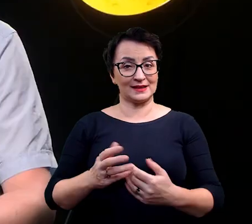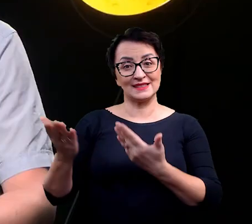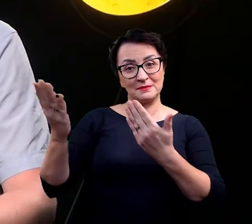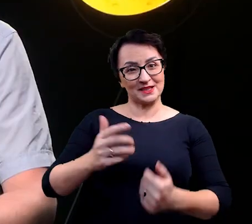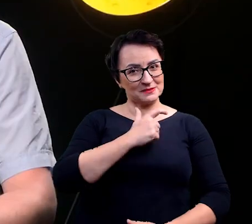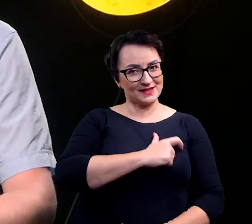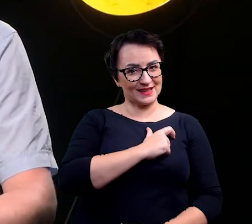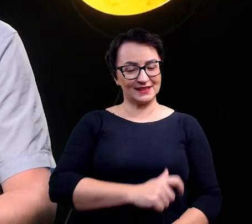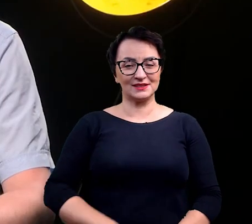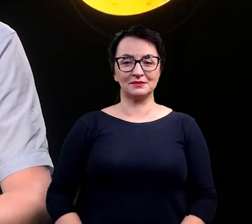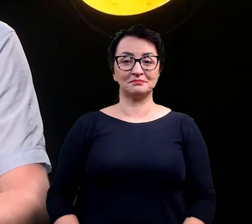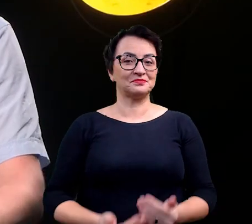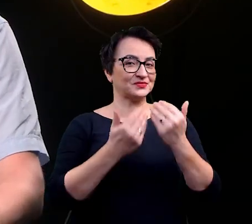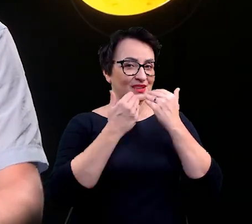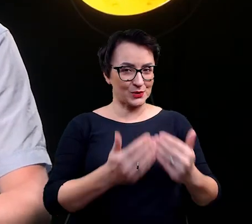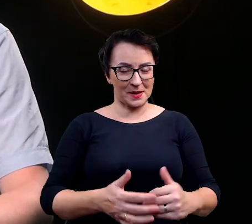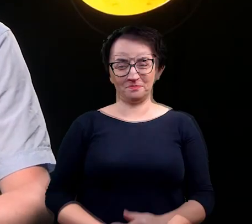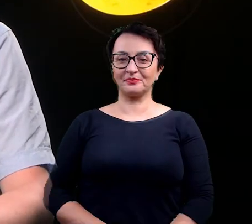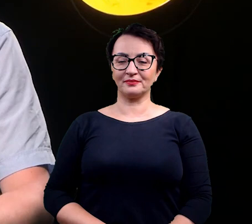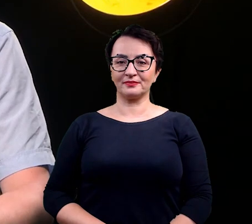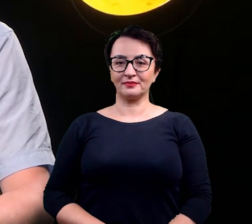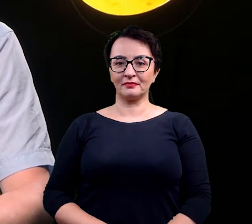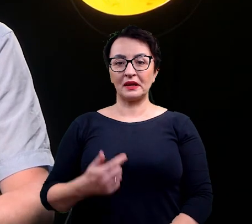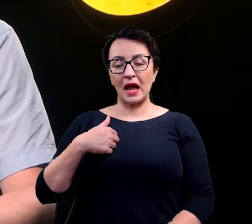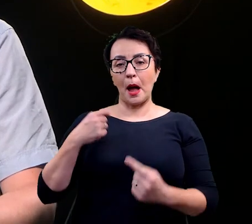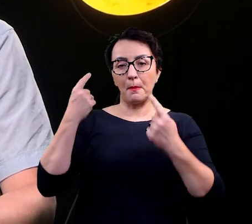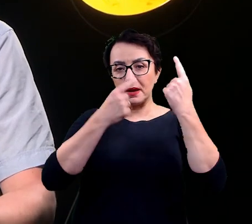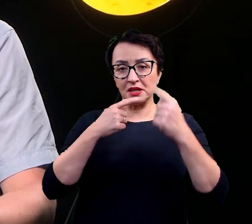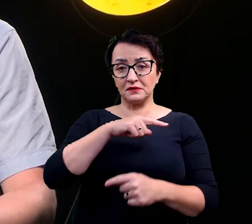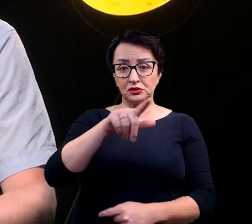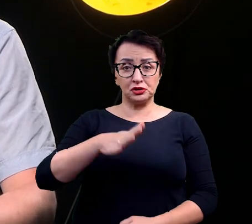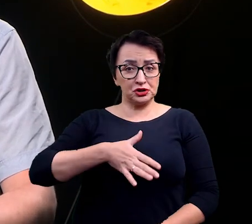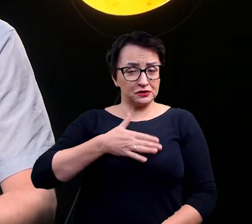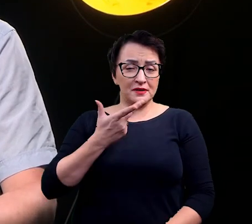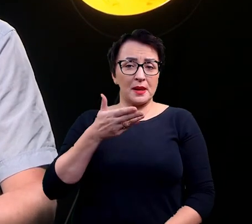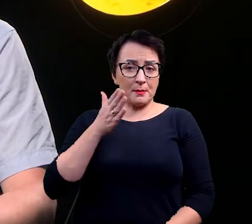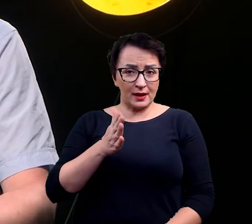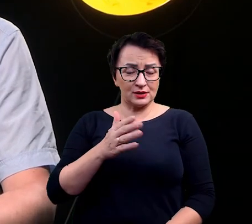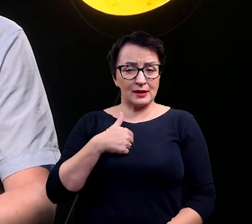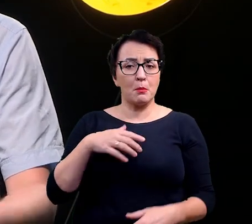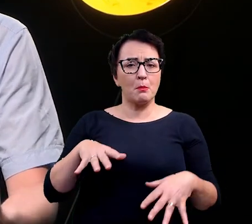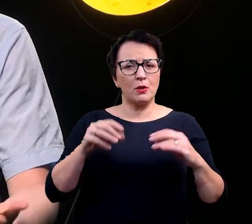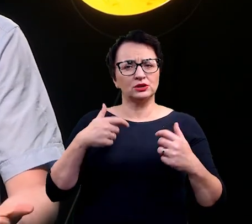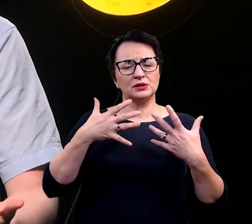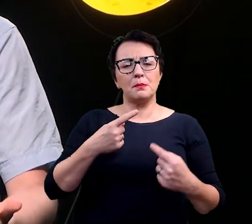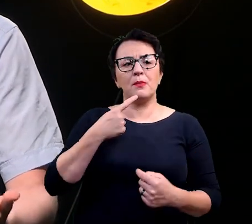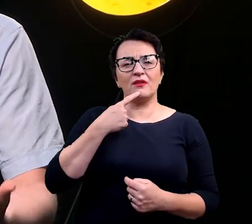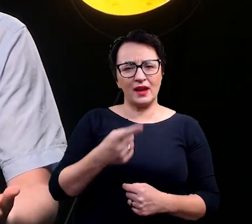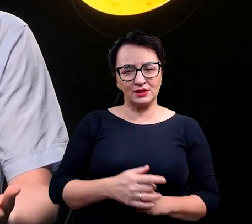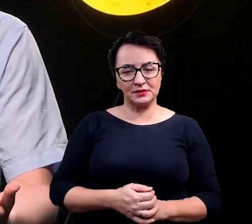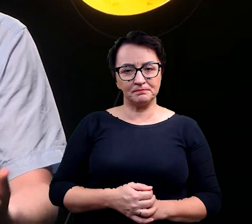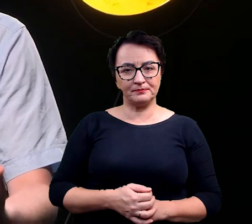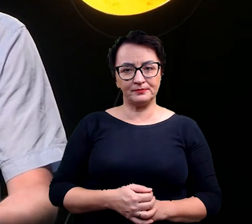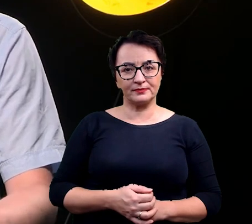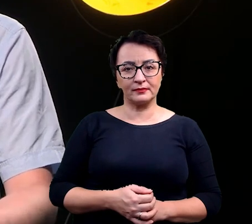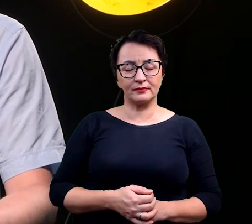serdecznie. Dziękuję. Myślę, że nikogo nie zaskoczy to, że żyjemy, takie jakby stwierdzenie na